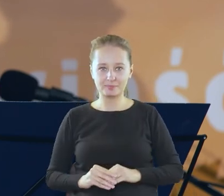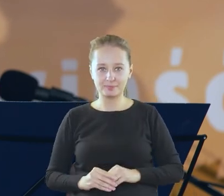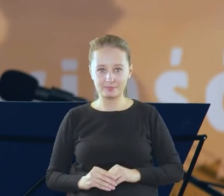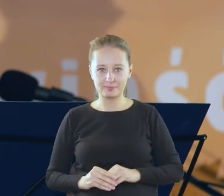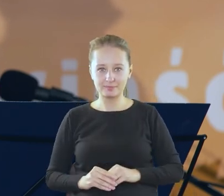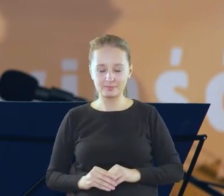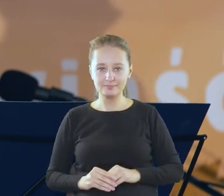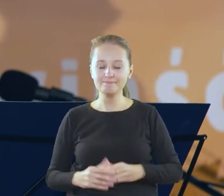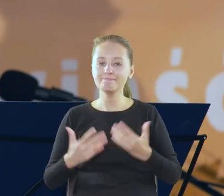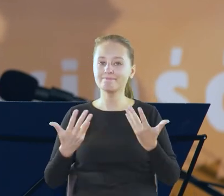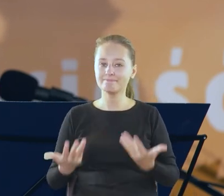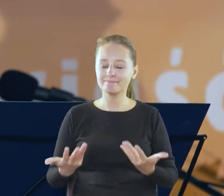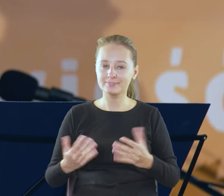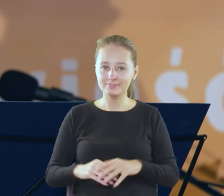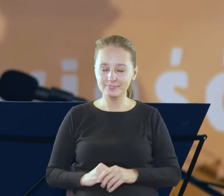tak